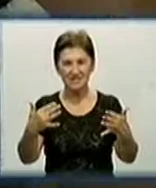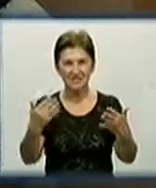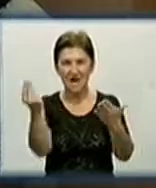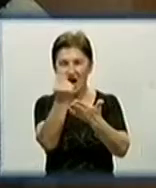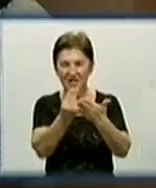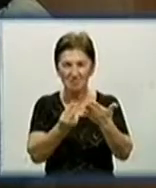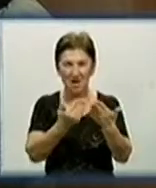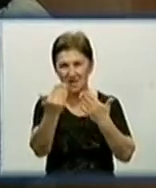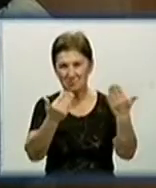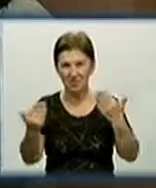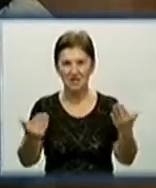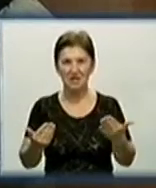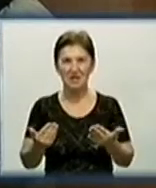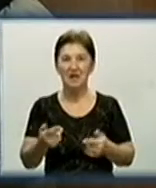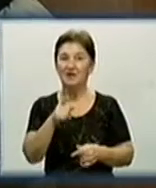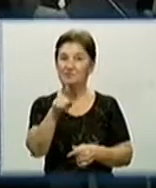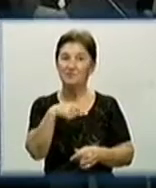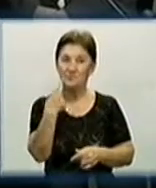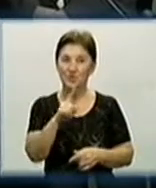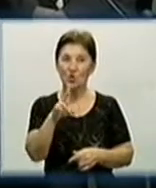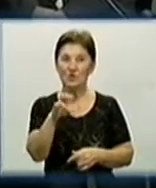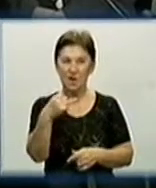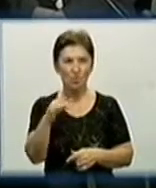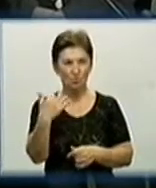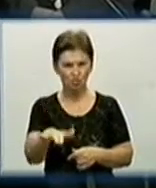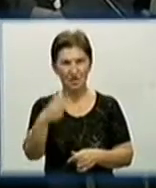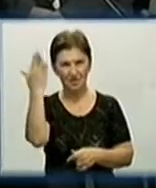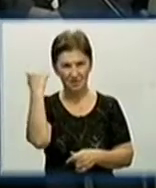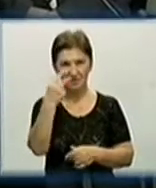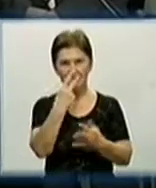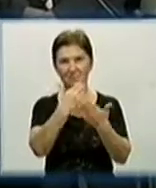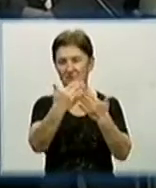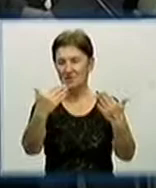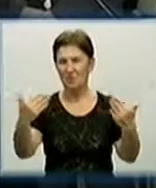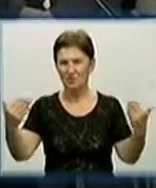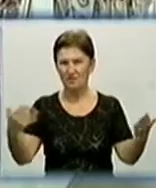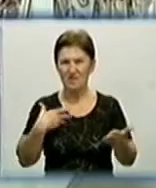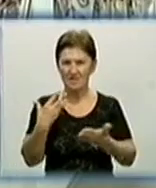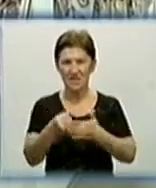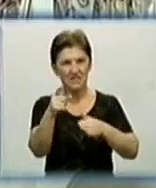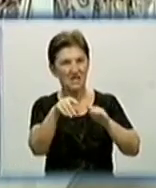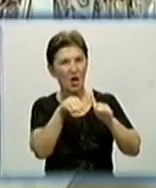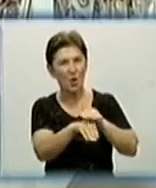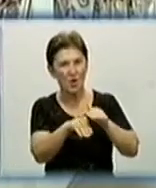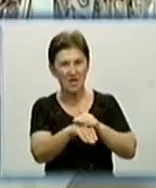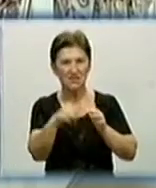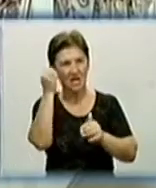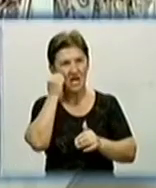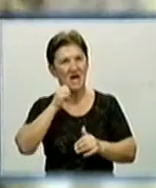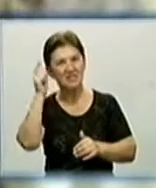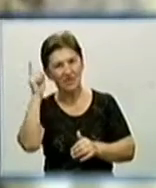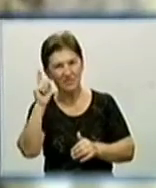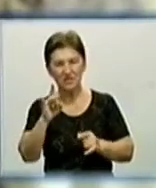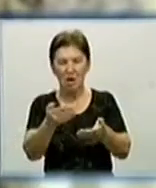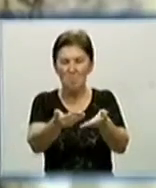виходить. Організатори виставки кажуть, що Володимир Нагорний вже демонстрував у стінах бібліотеки власні колекції предметів старовини та глиняного